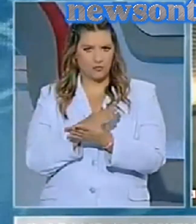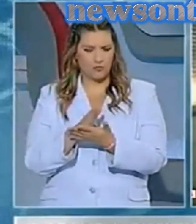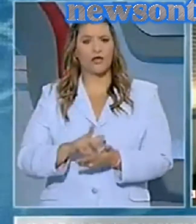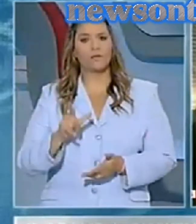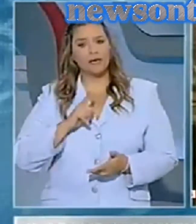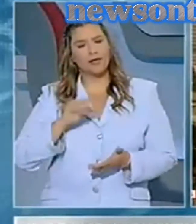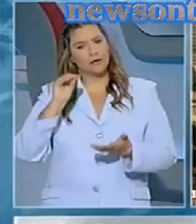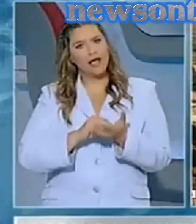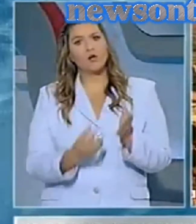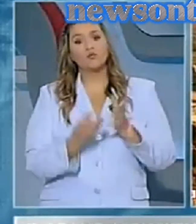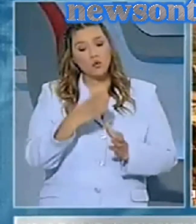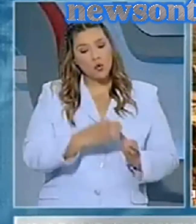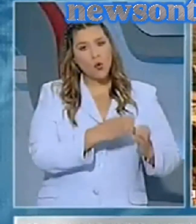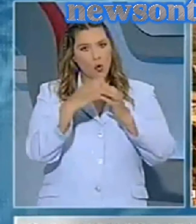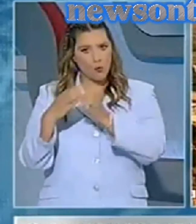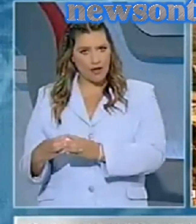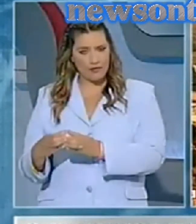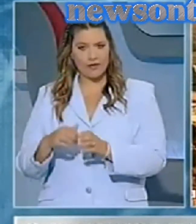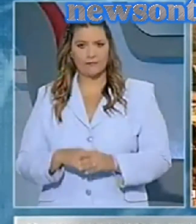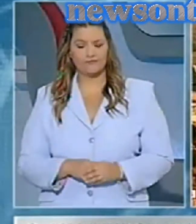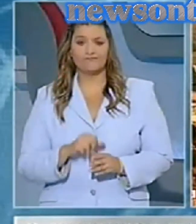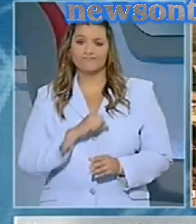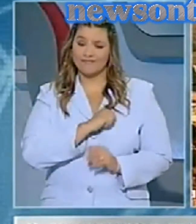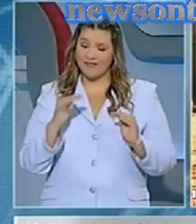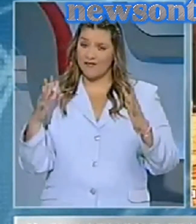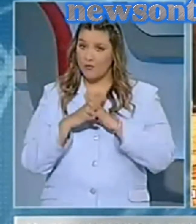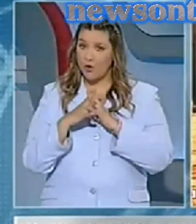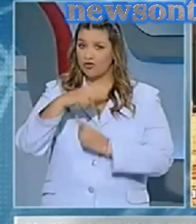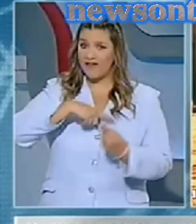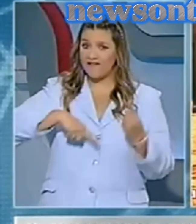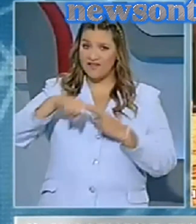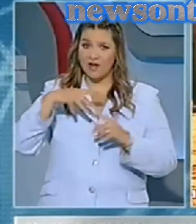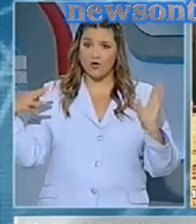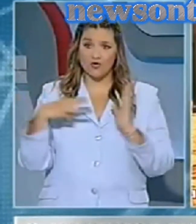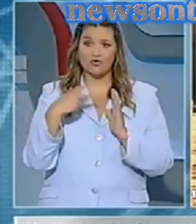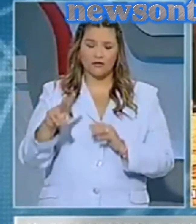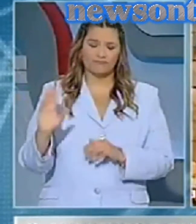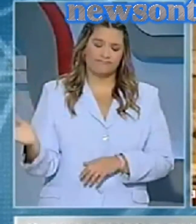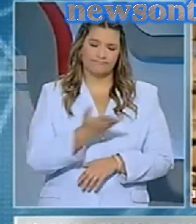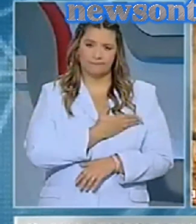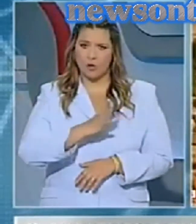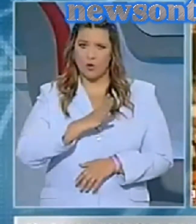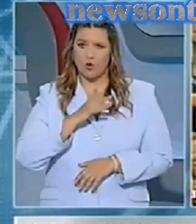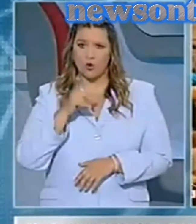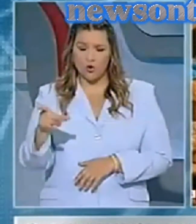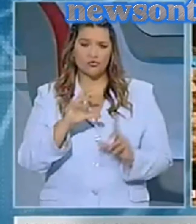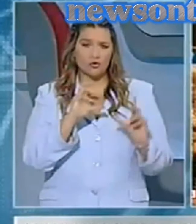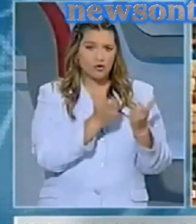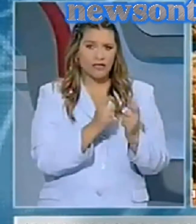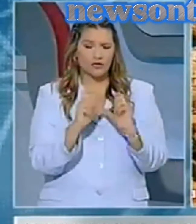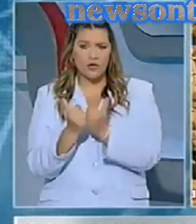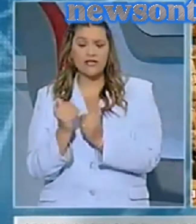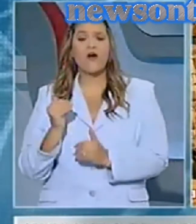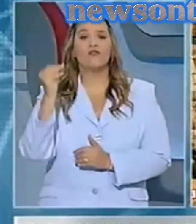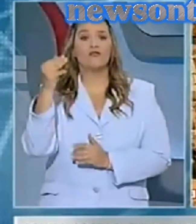ομάδας αναμένεται σήμερα. Την ίδια ώρα ο εμφύλιο συνεχίζει να μένεται βυθίζοντας την απόγνωση τους κατοίκους της χώρας. Πολλές οικογένειες στη